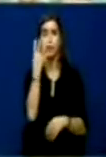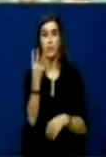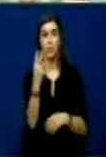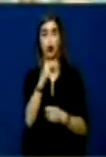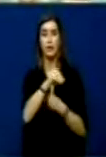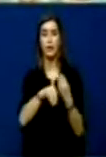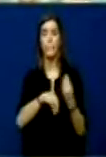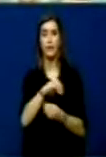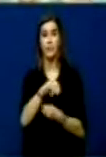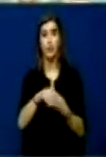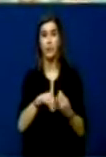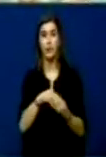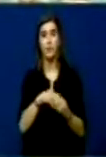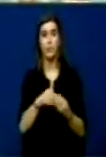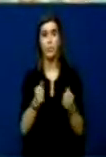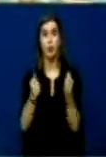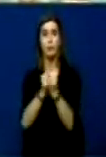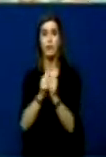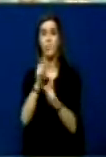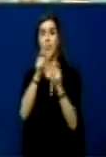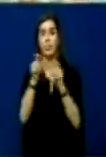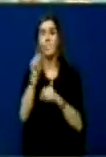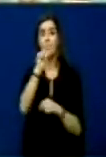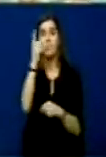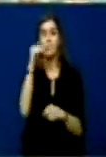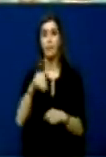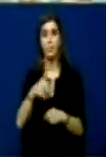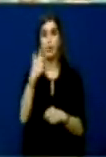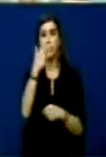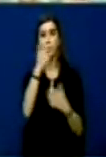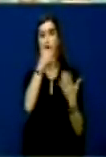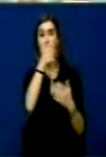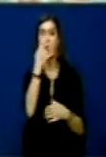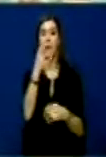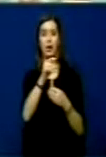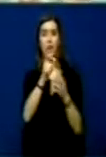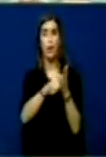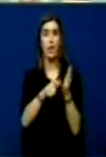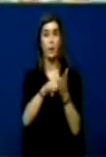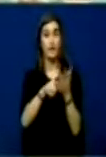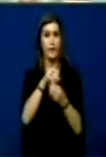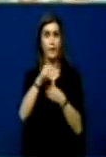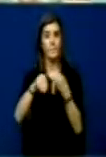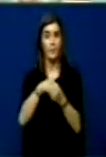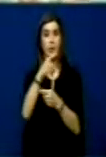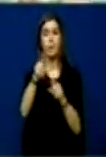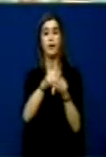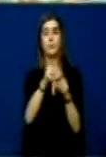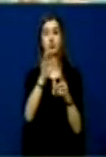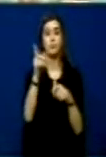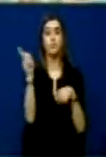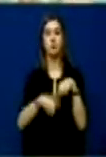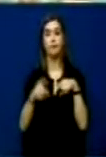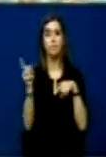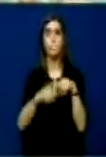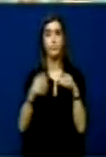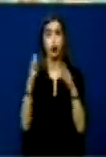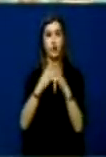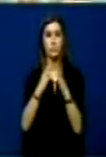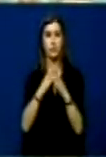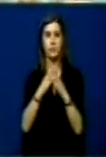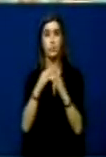familje së bashku me 1.364 antarë tjerë, janë dobuan nga shtëpit të tyre,